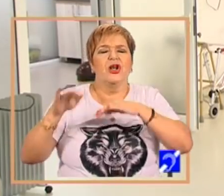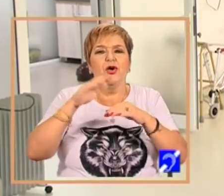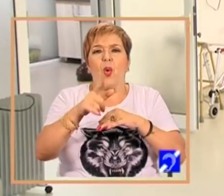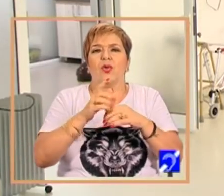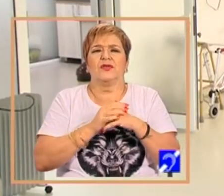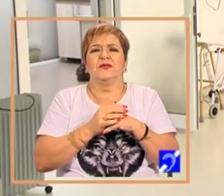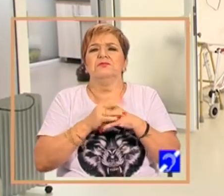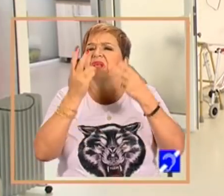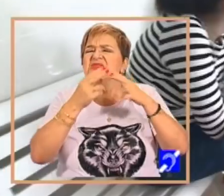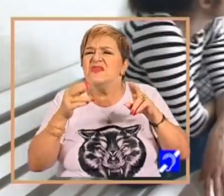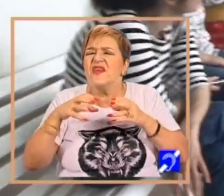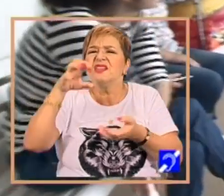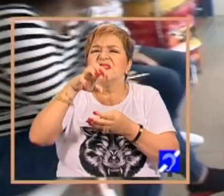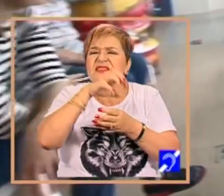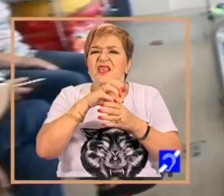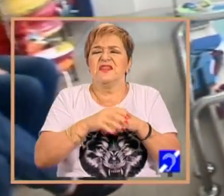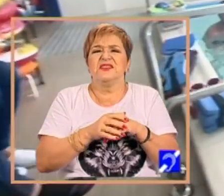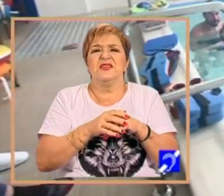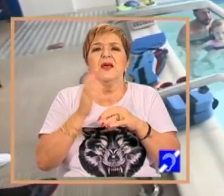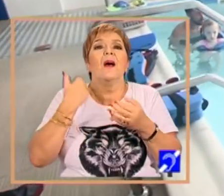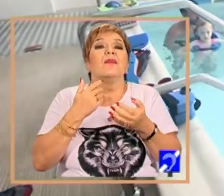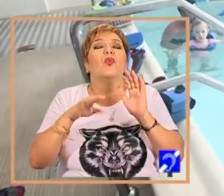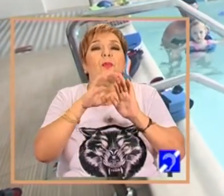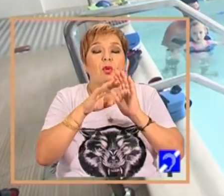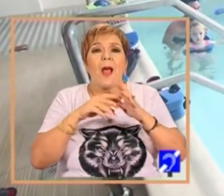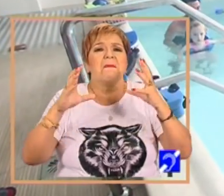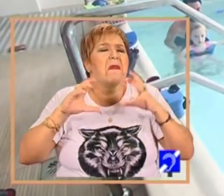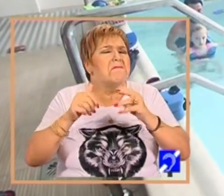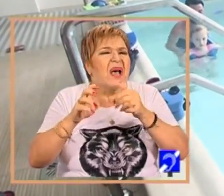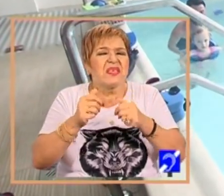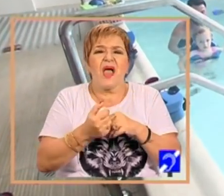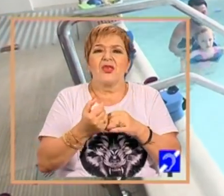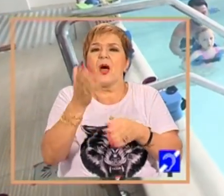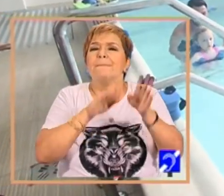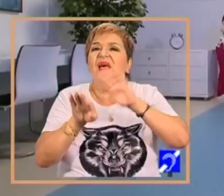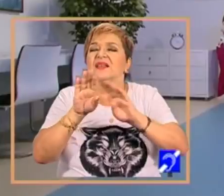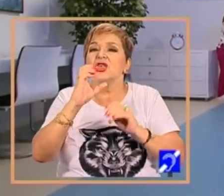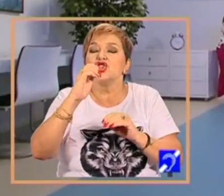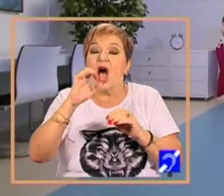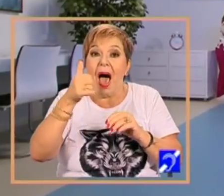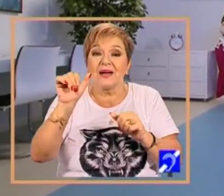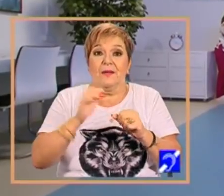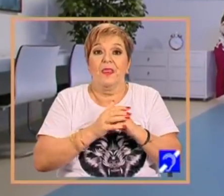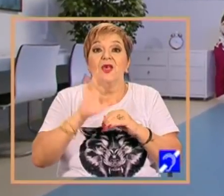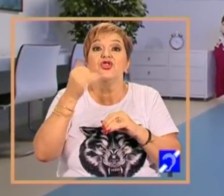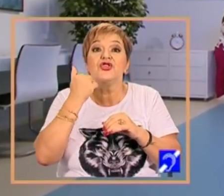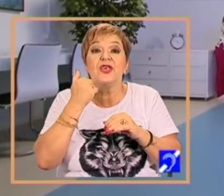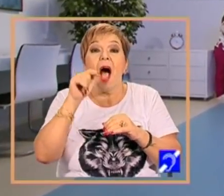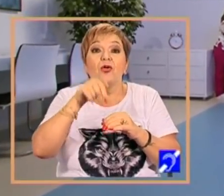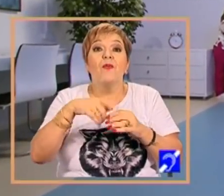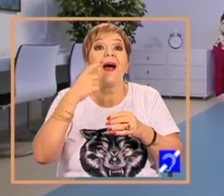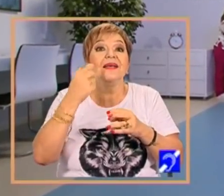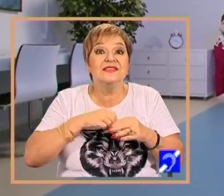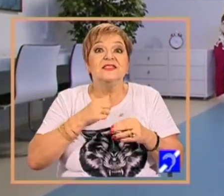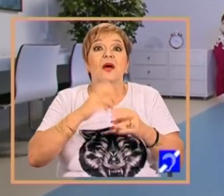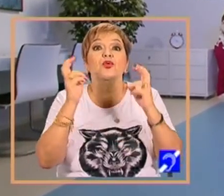mecanoterapie, terapie Voita, masaj, parafinare și mai nou avem și capsula hiperbarică